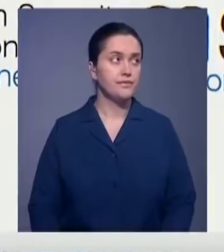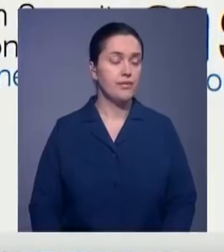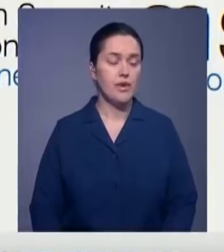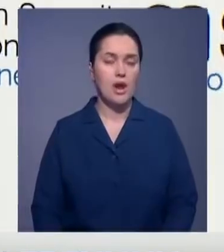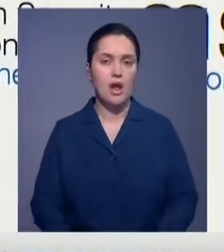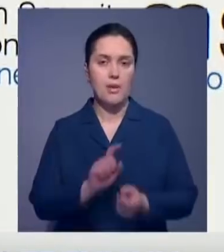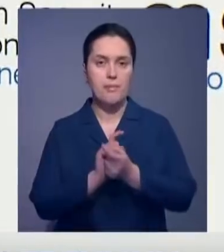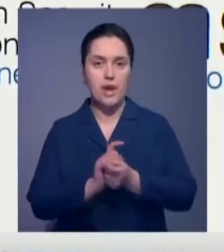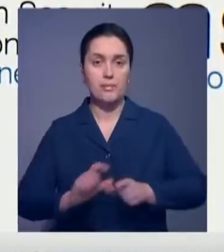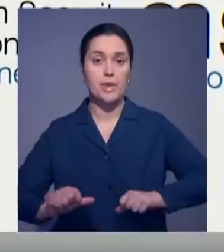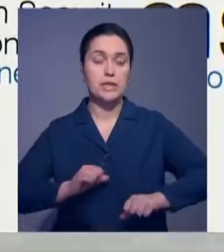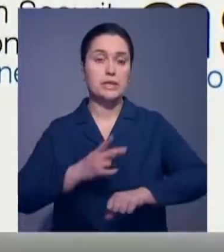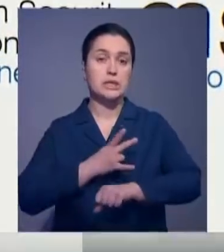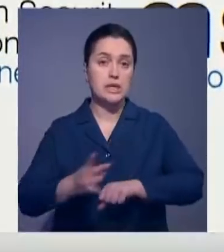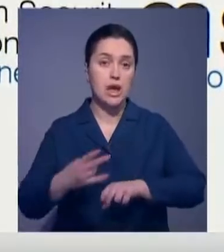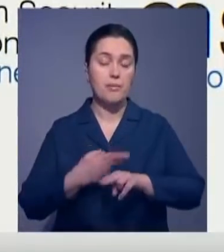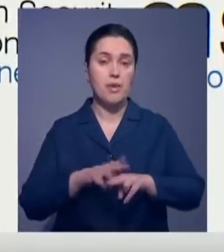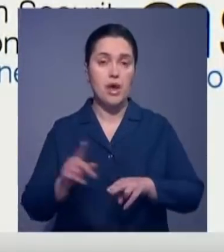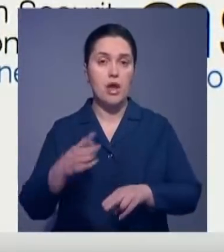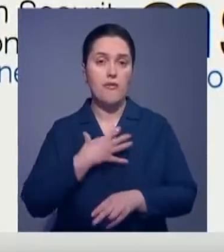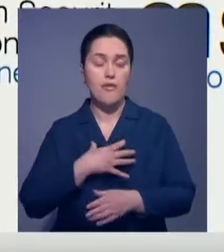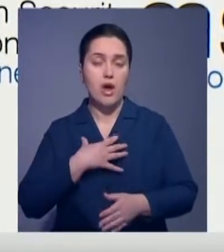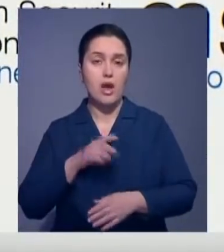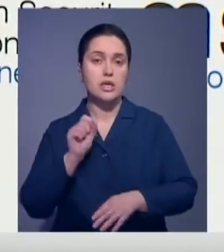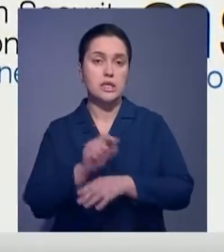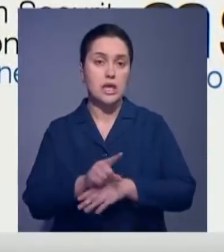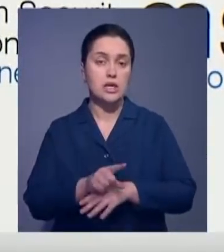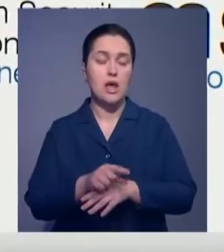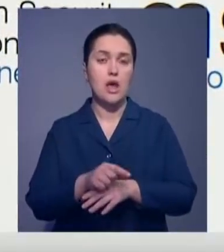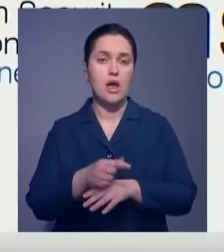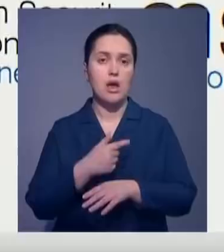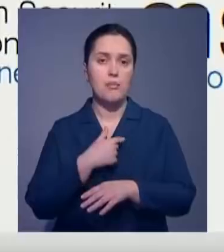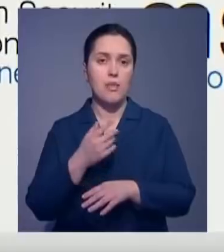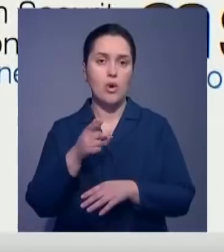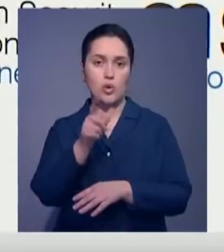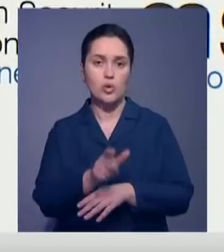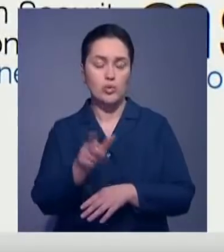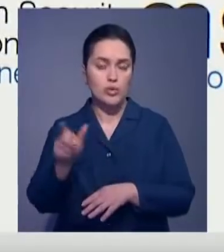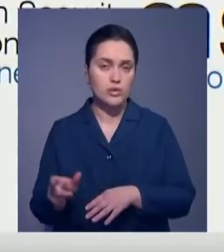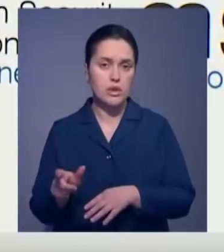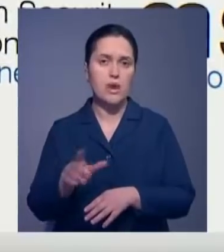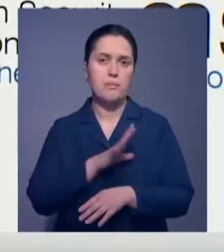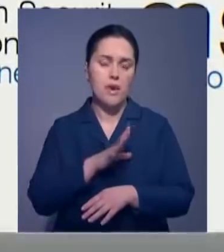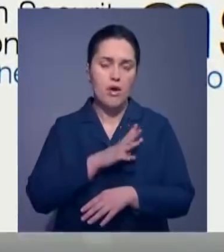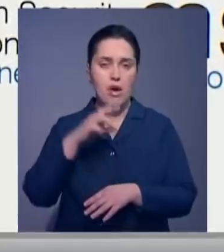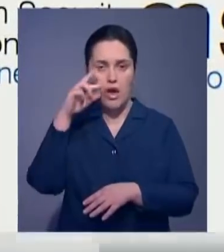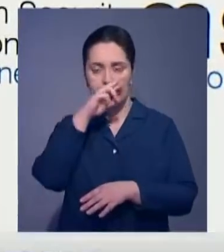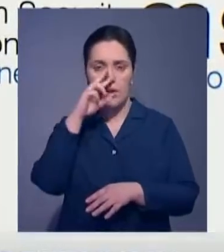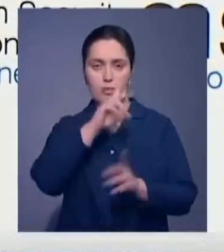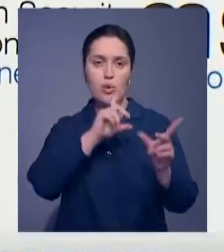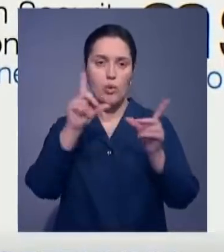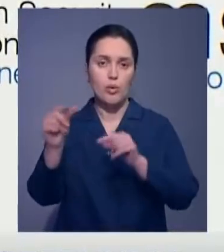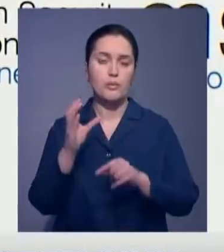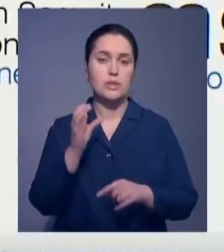Борьба с терроризмом – одна из стратегических задач. Мы не оставляем в беде наших граждан, тех, кто ошибся и поехал в Сирию.